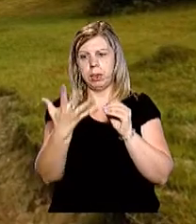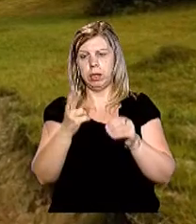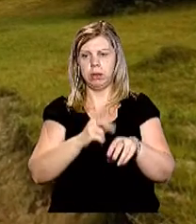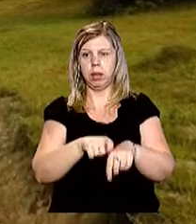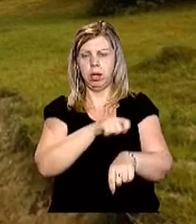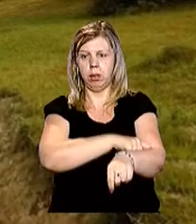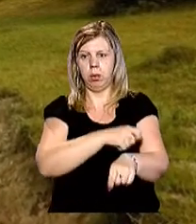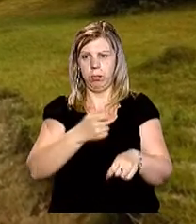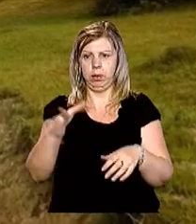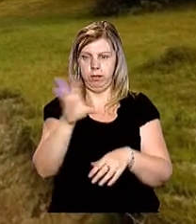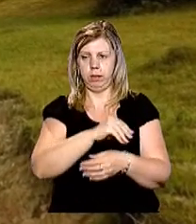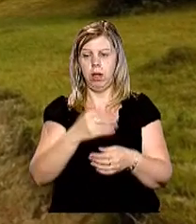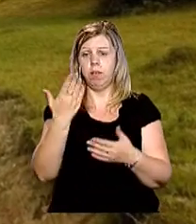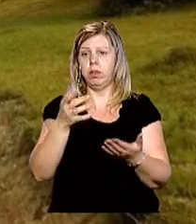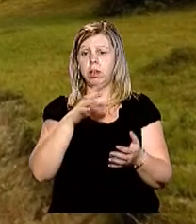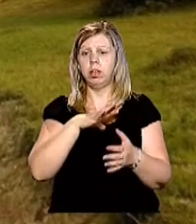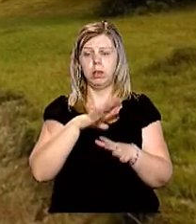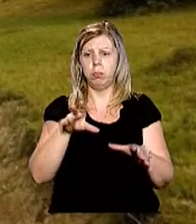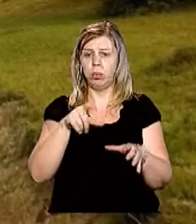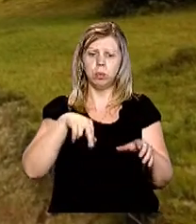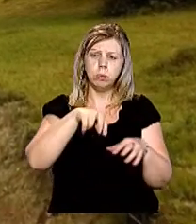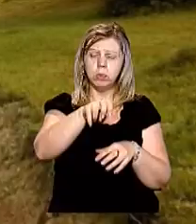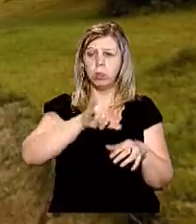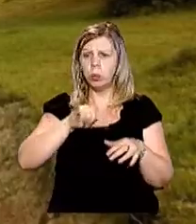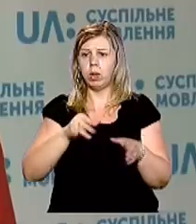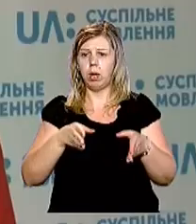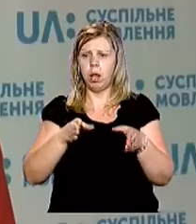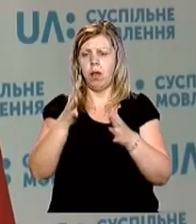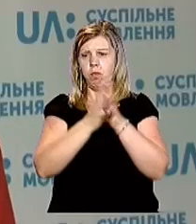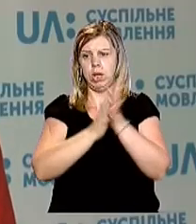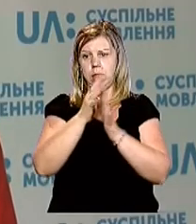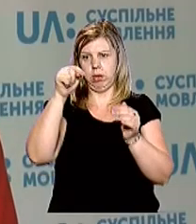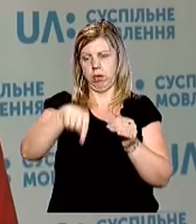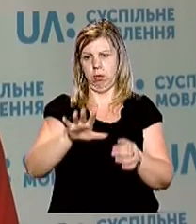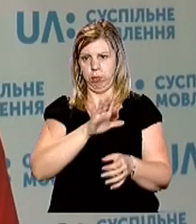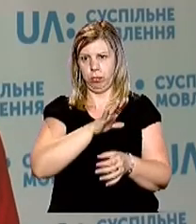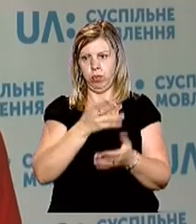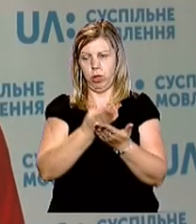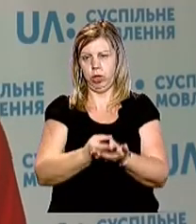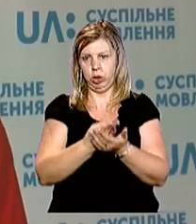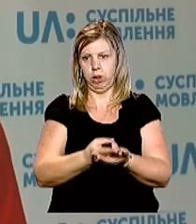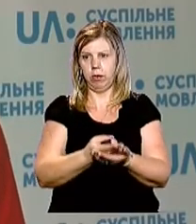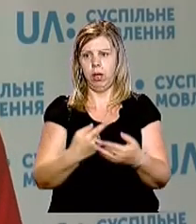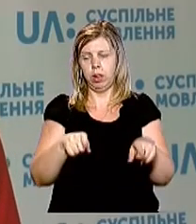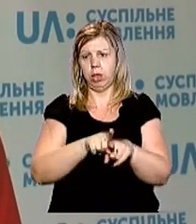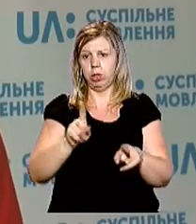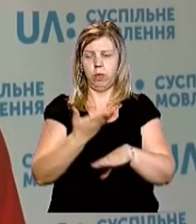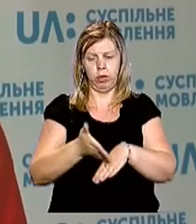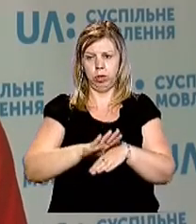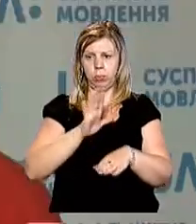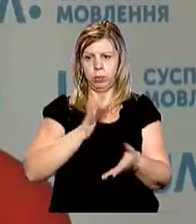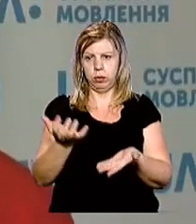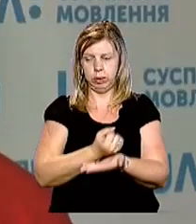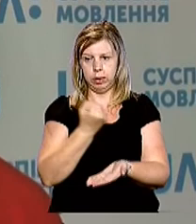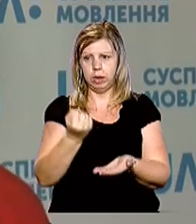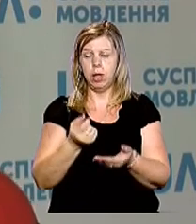кілометрів прочісували все. Він не був на маршруті ніякому, він якби в лісі був, лежав там, так що дуже важко було його